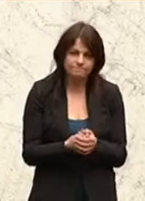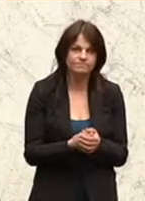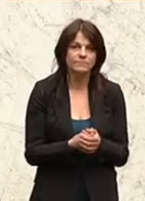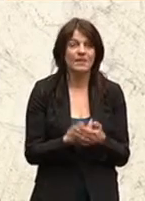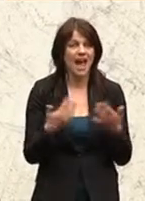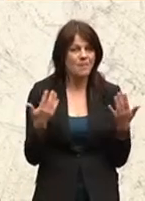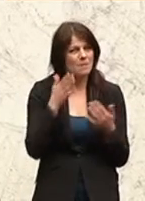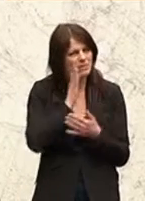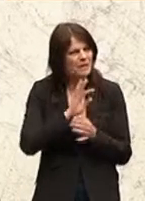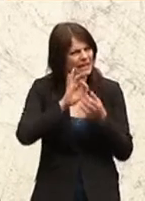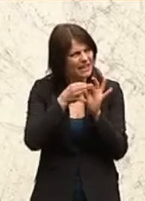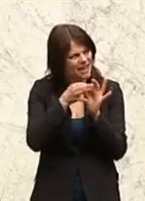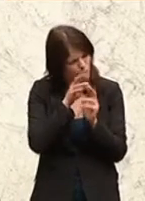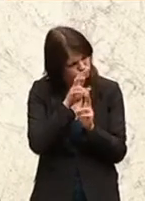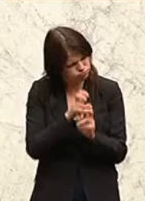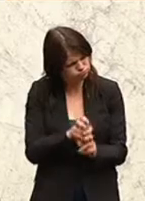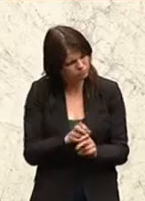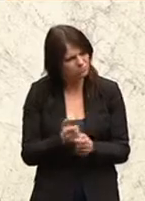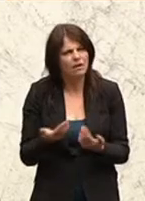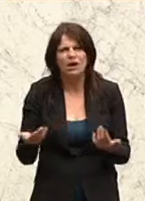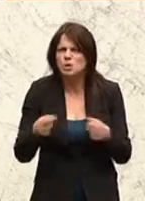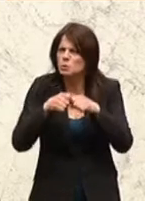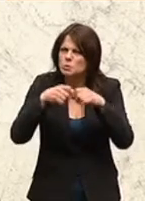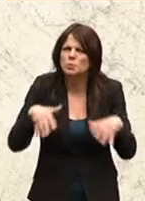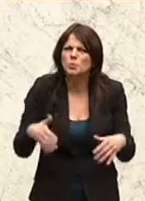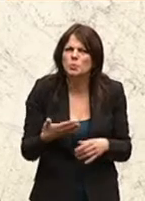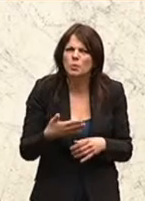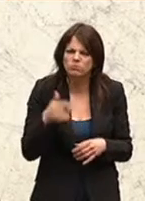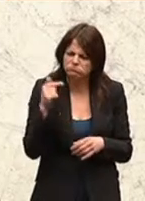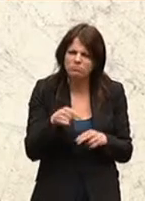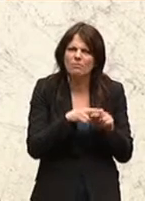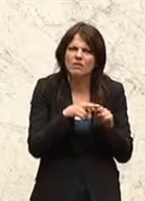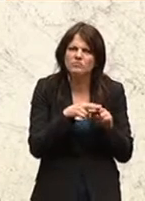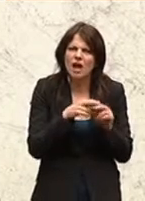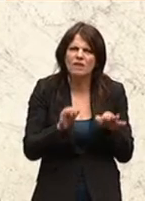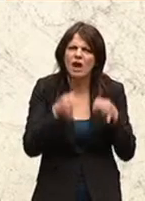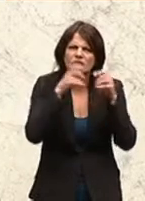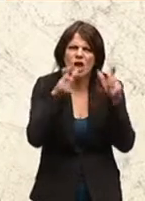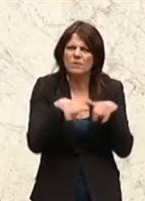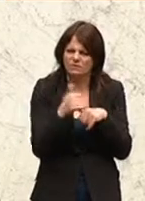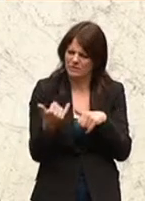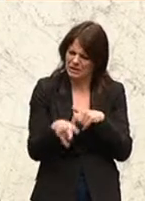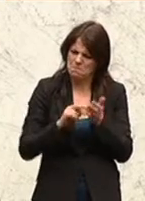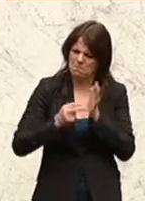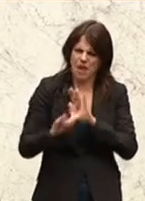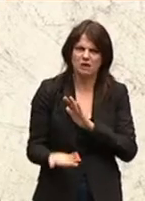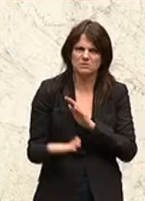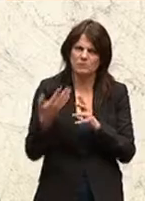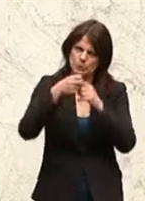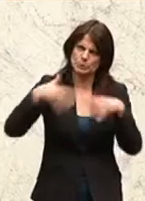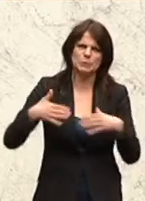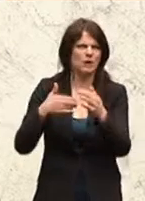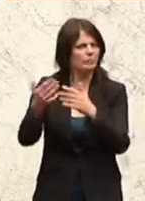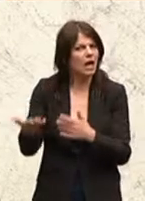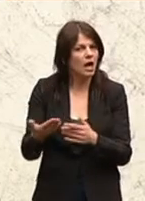Aber schauen wir uns mal ein bisschen genauer an, wie die Struktur in diesem nationalen Qualifikationsrahmengesetz aufgebaut ist